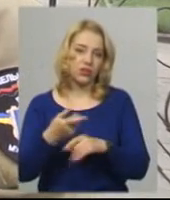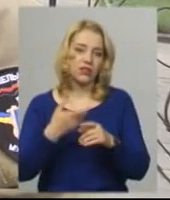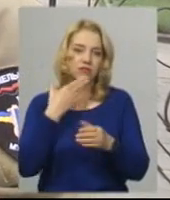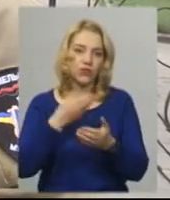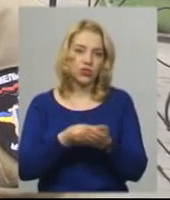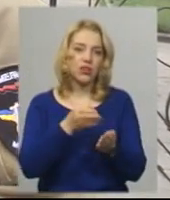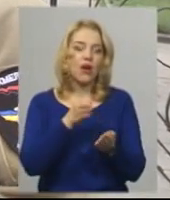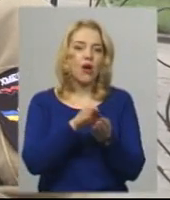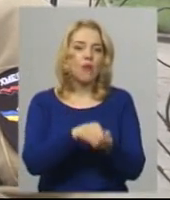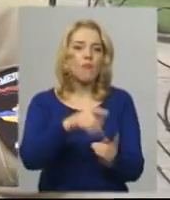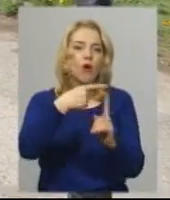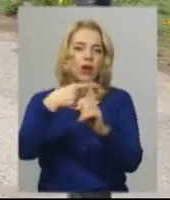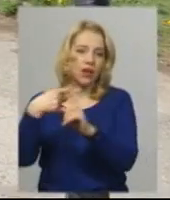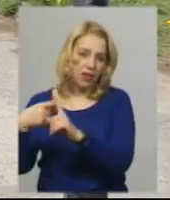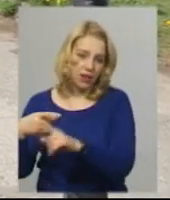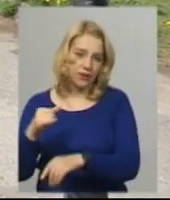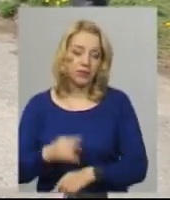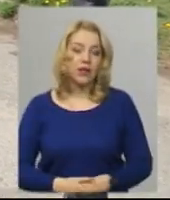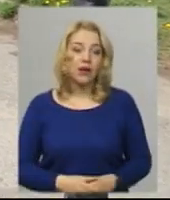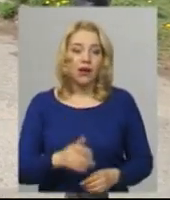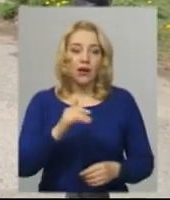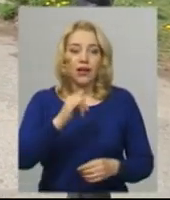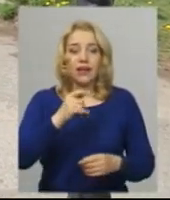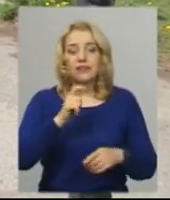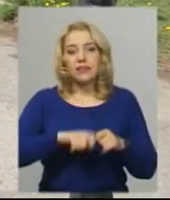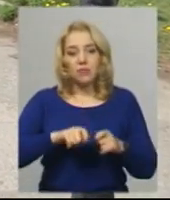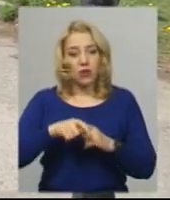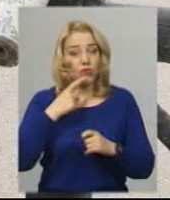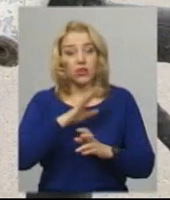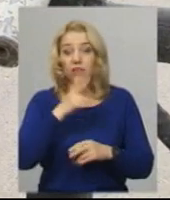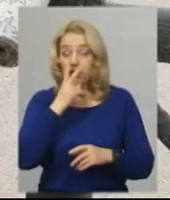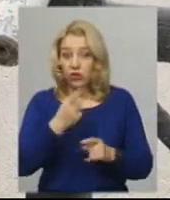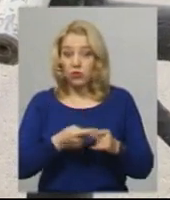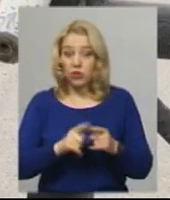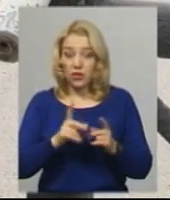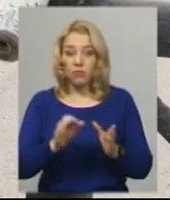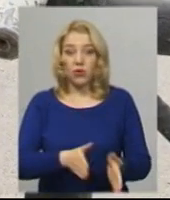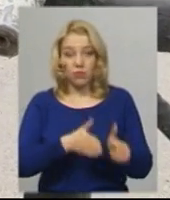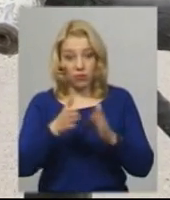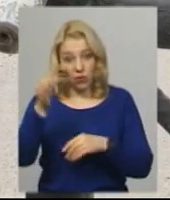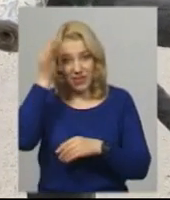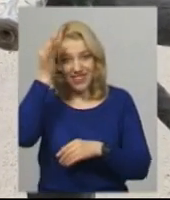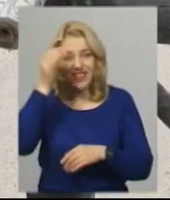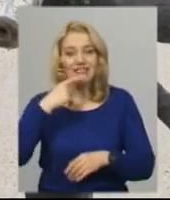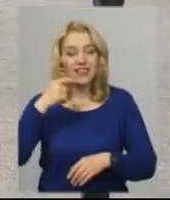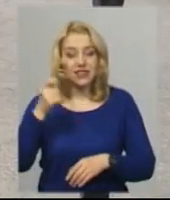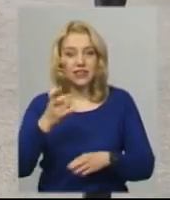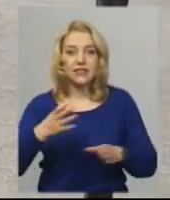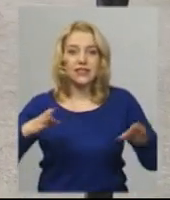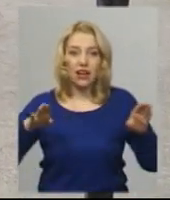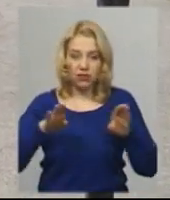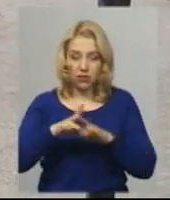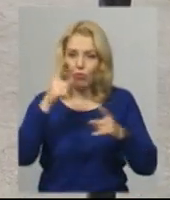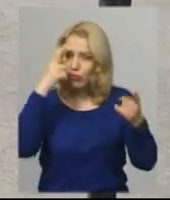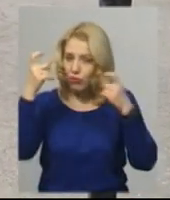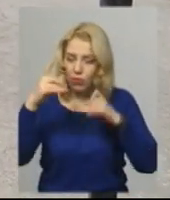своїх рідних і близьких. Інспектор додає, не дивлячись на те, що про перенесення поминальної неділі та закриття кладовищ повідомляли,